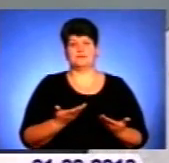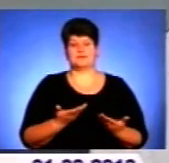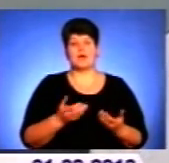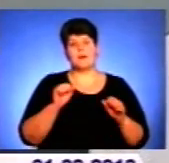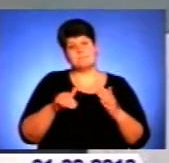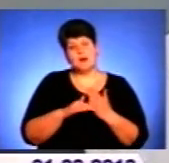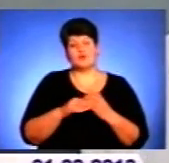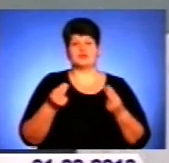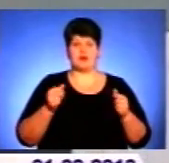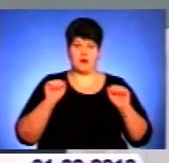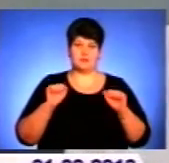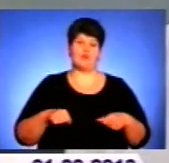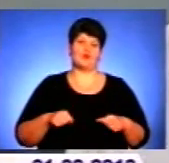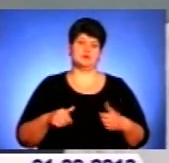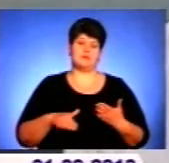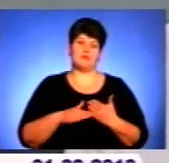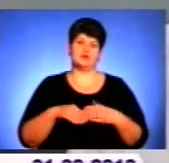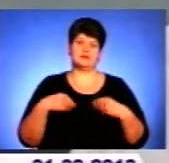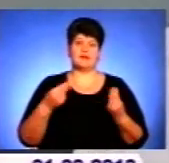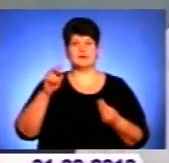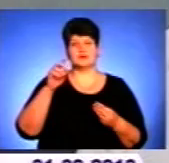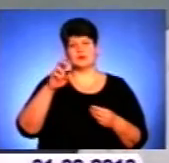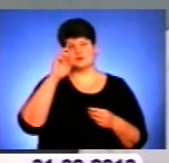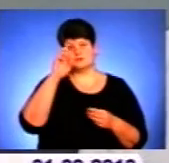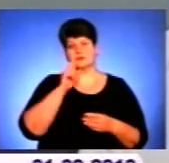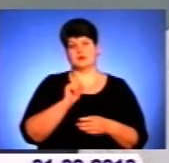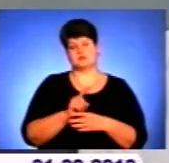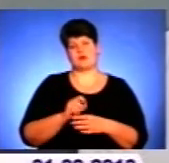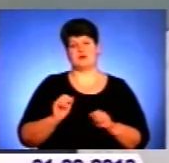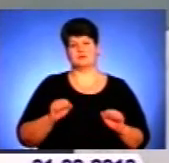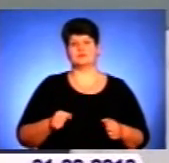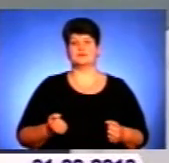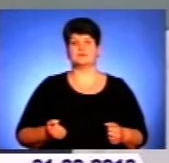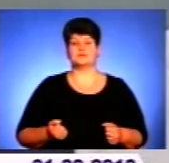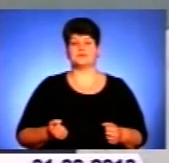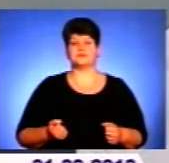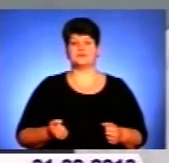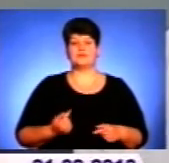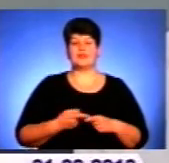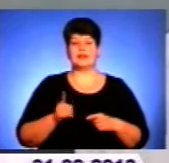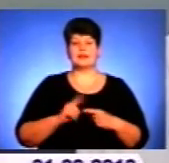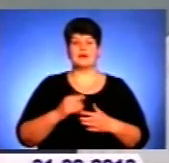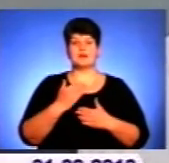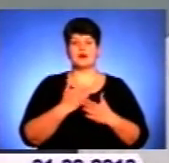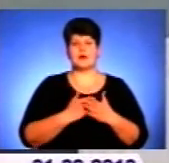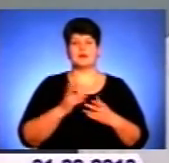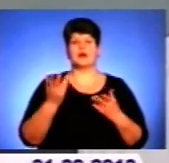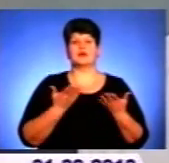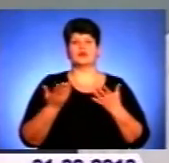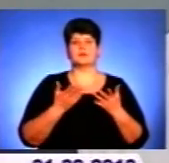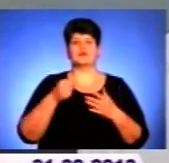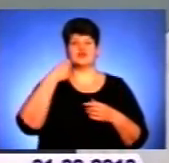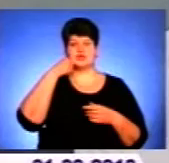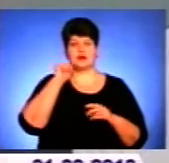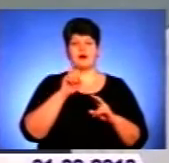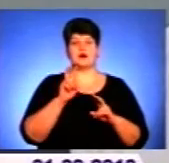деньгами там, де ми можемо поможуть, то есть дати господарський заказ. І ось ця програма, яку ми вчора на правительстві